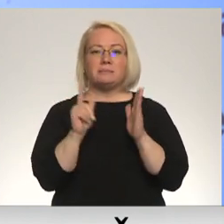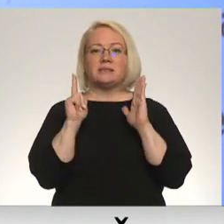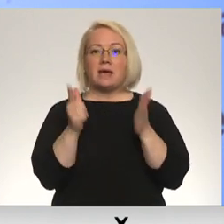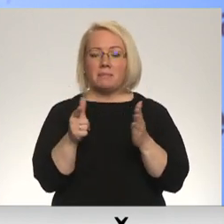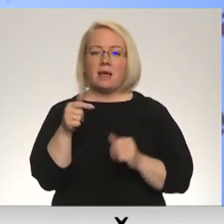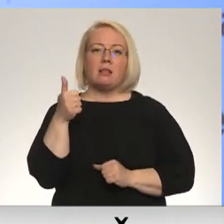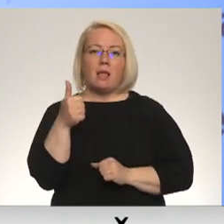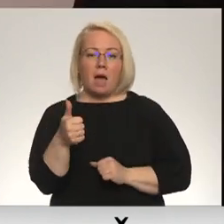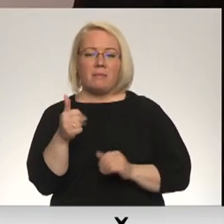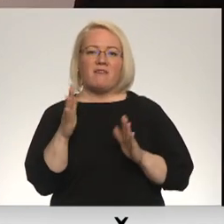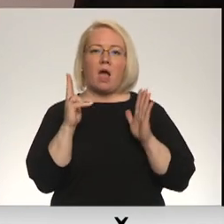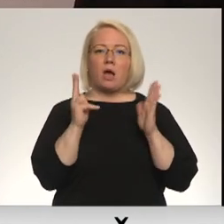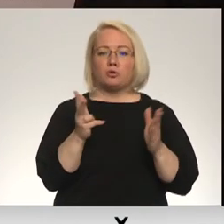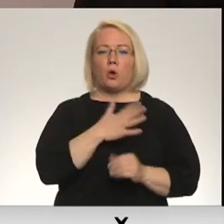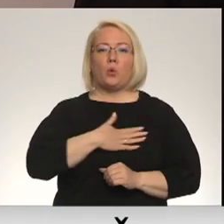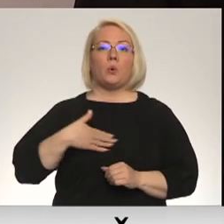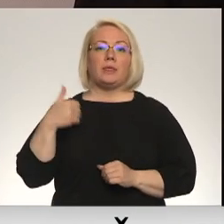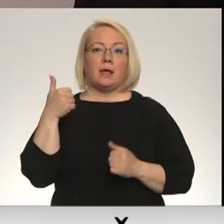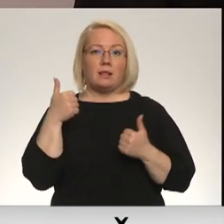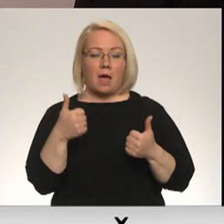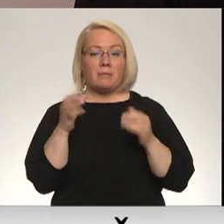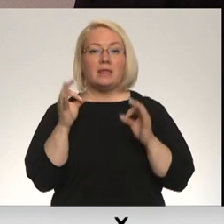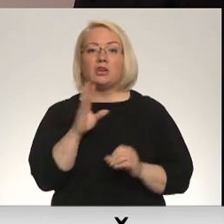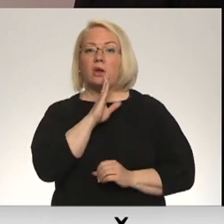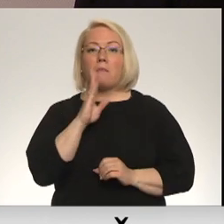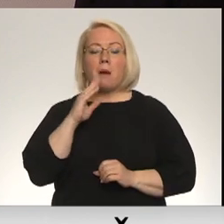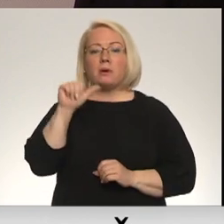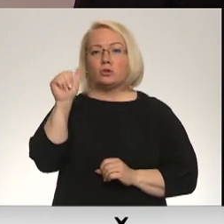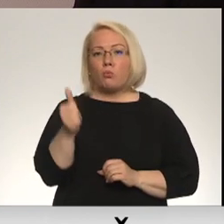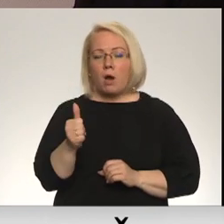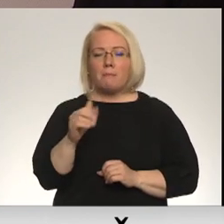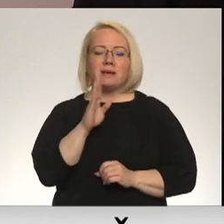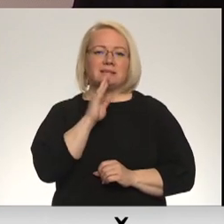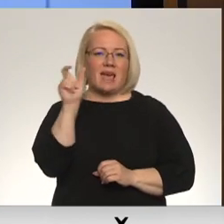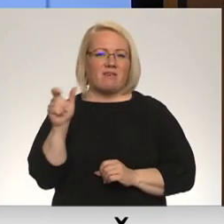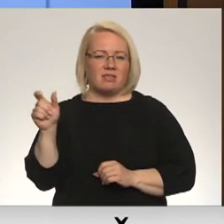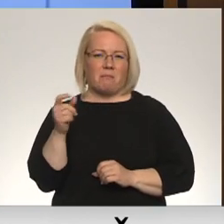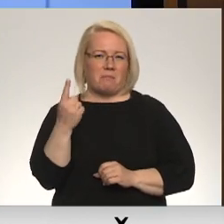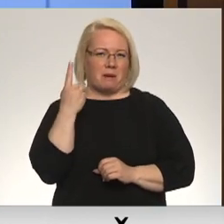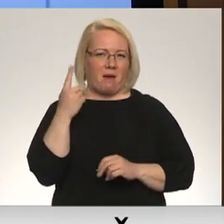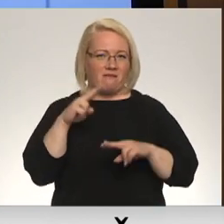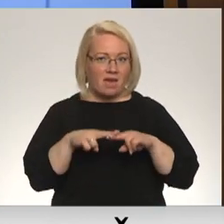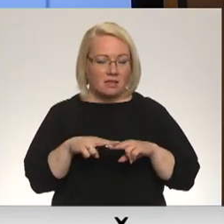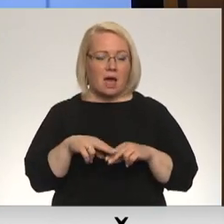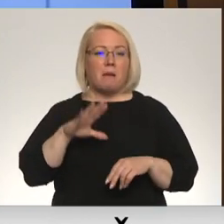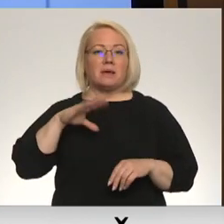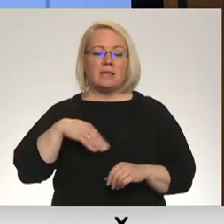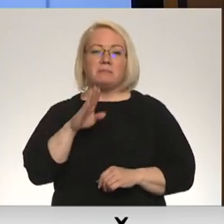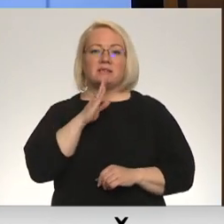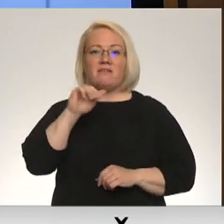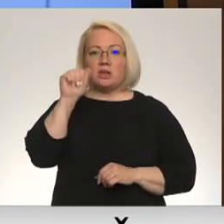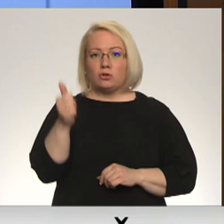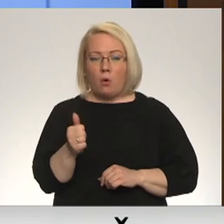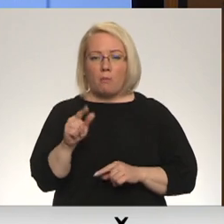ir labi, vai astoņi ļoti labi. Tieši mammas loma vairumam sievieši ir pirmajā vietā, tikai tāds sievietes loma un